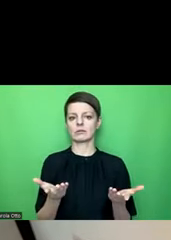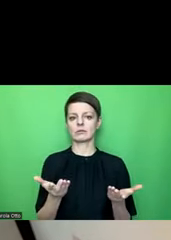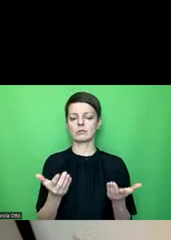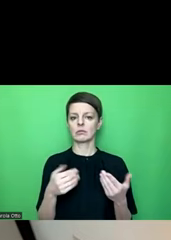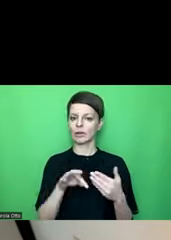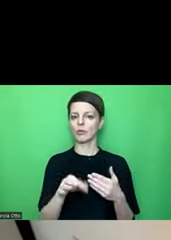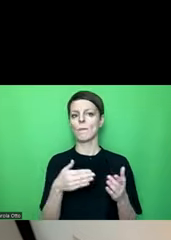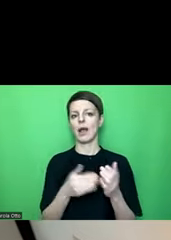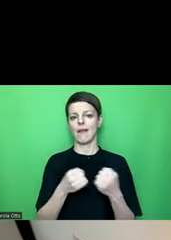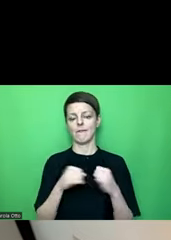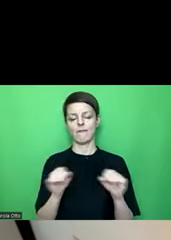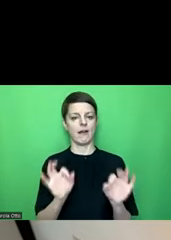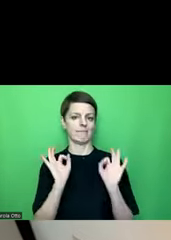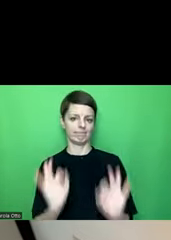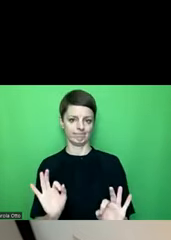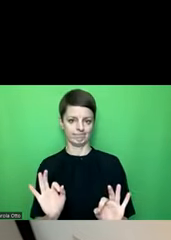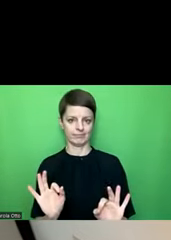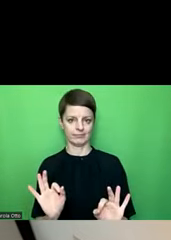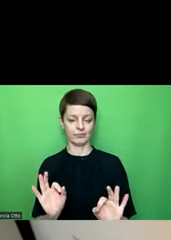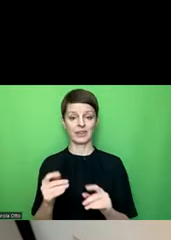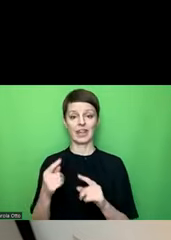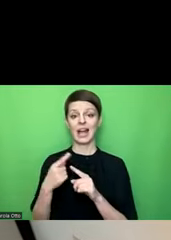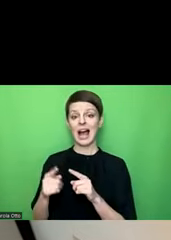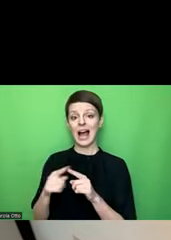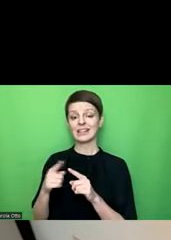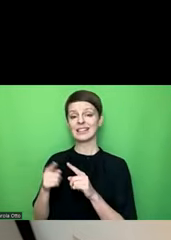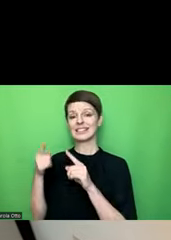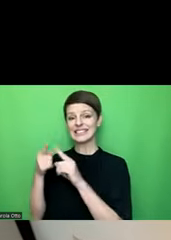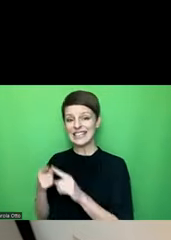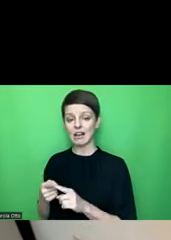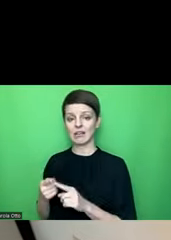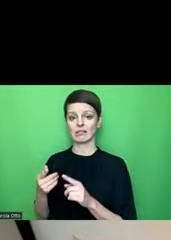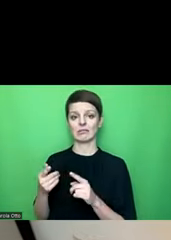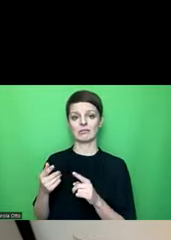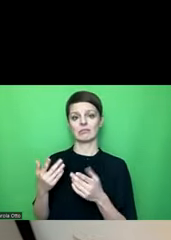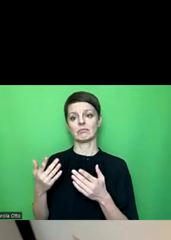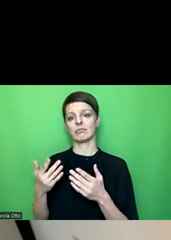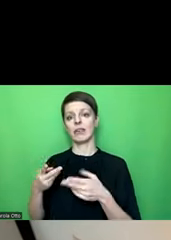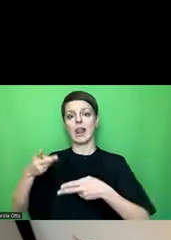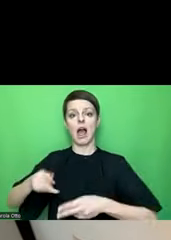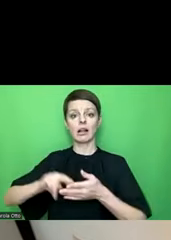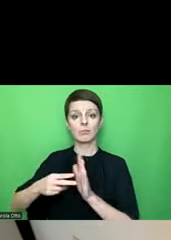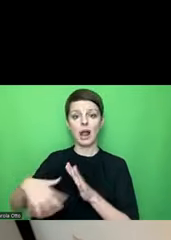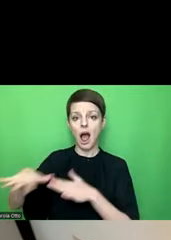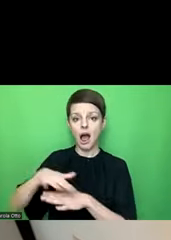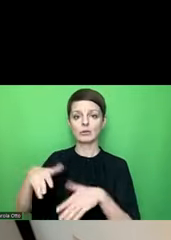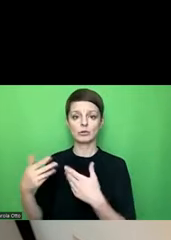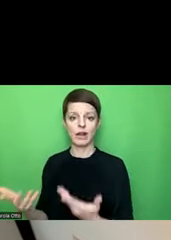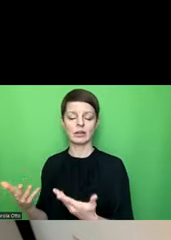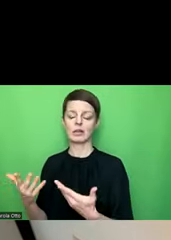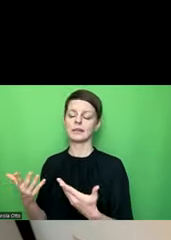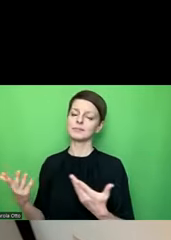sehr gut barrierefrei machen. Für die anderen Zwecke muss man immer sehr darauf achten, es ist nicht unbedingt möglich,